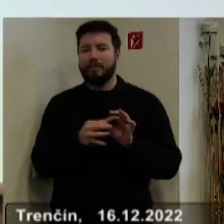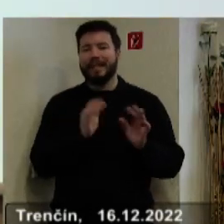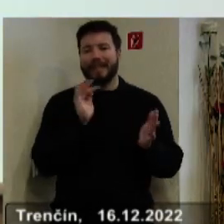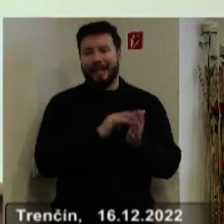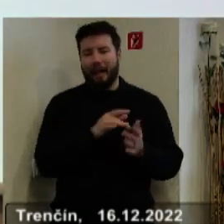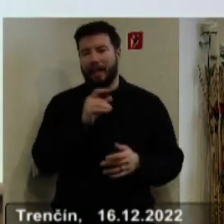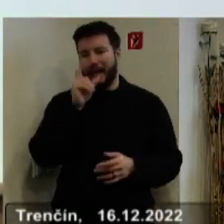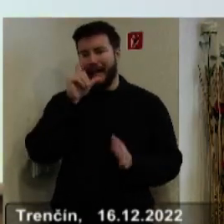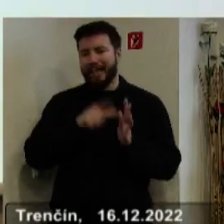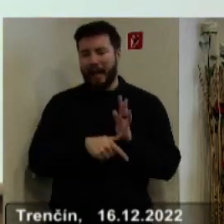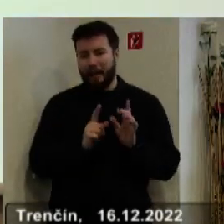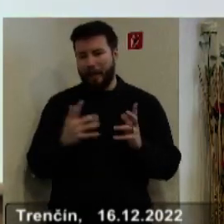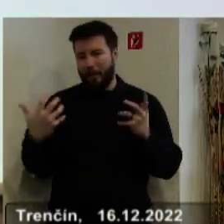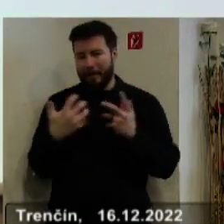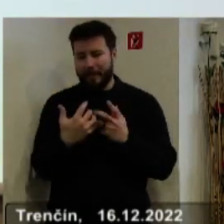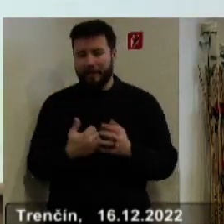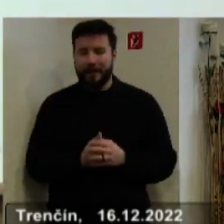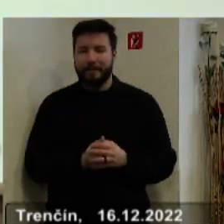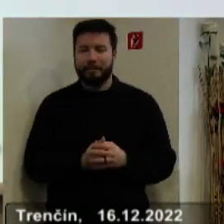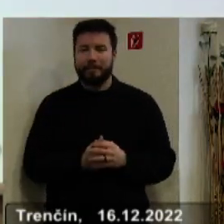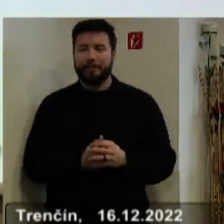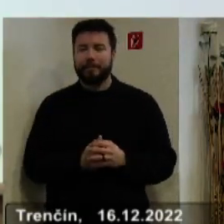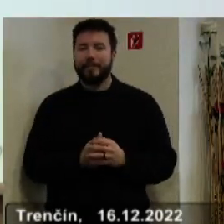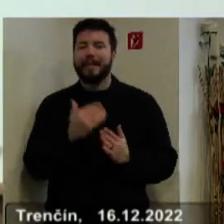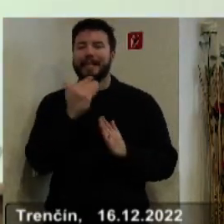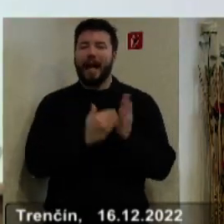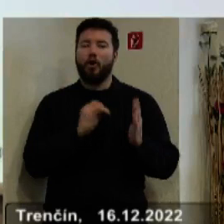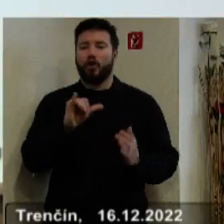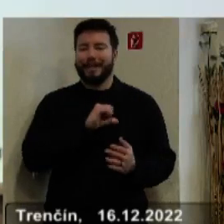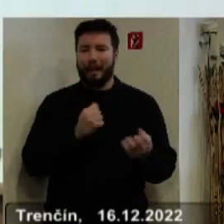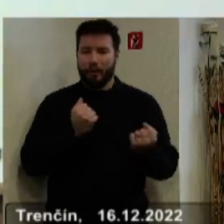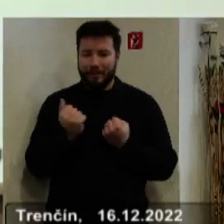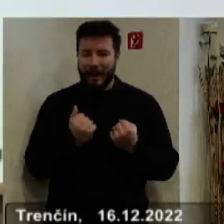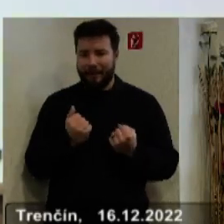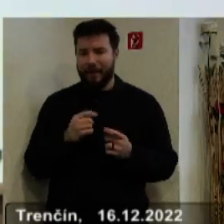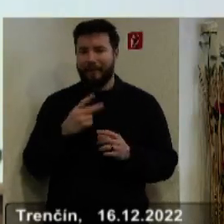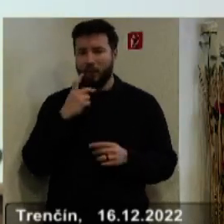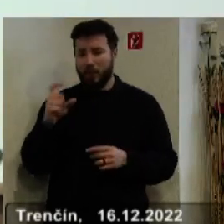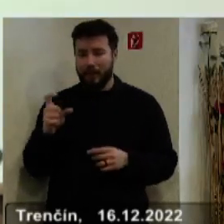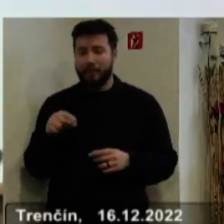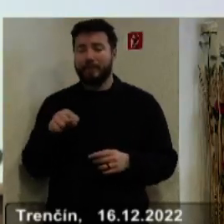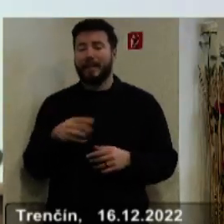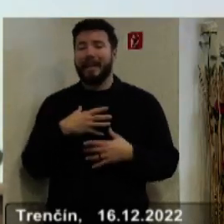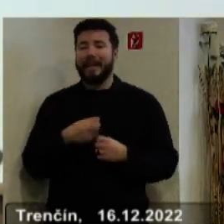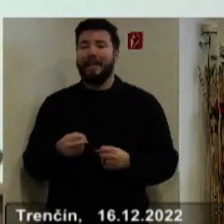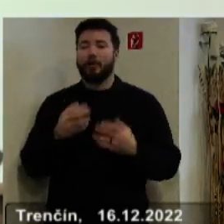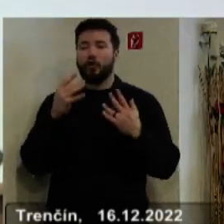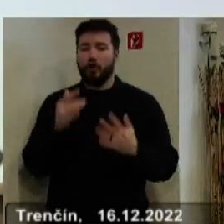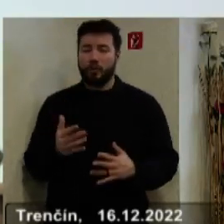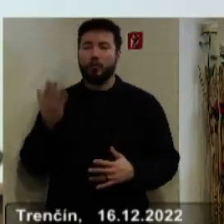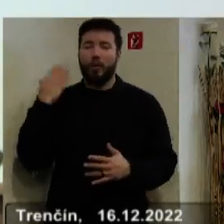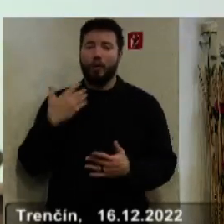V súľade so zákonom o samozpráve vyšších územných celkov bol návrh rozpočtu